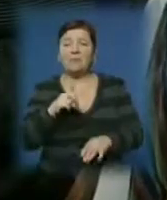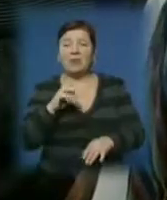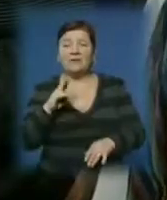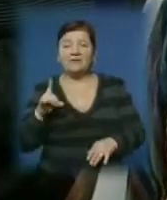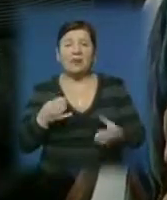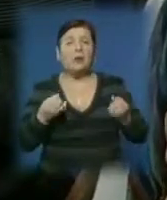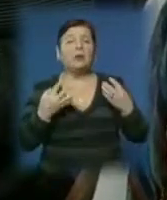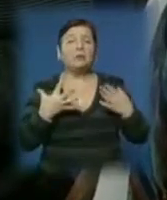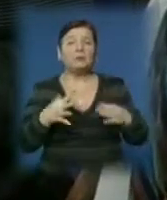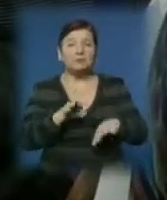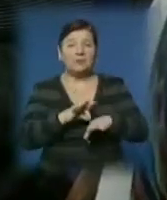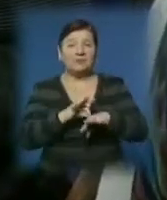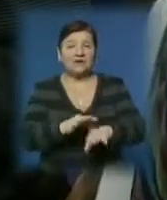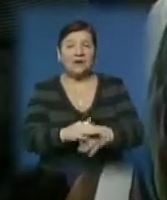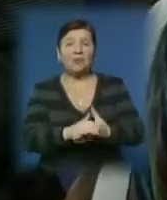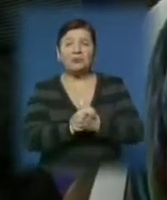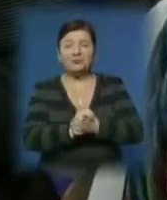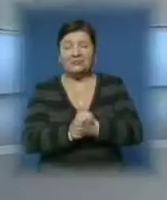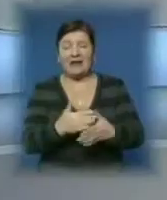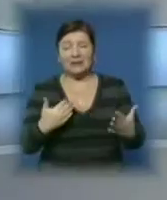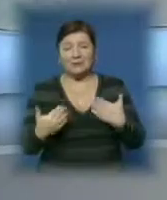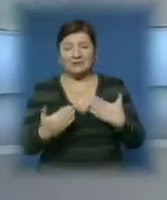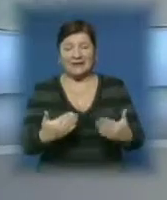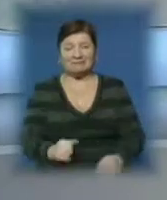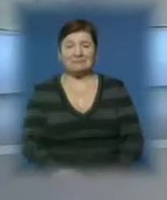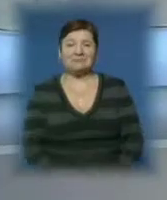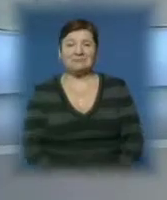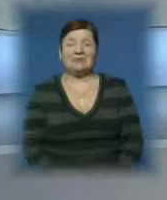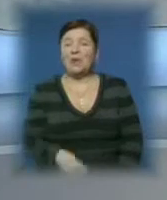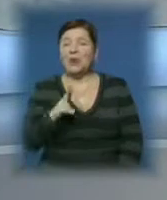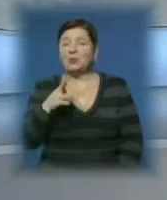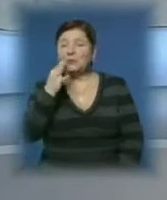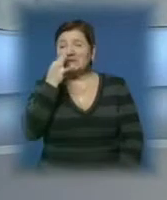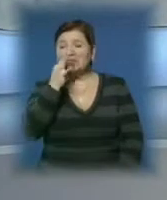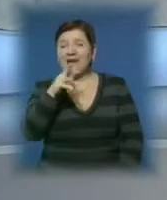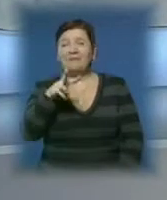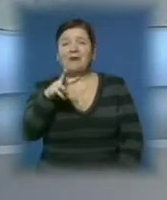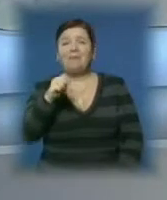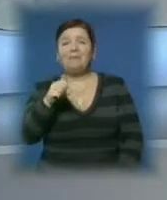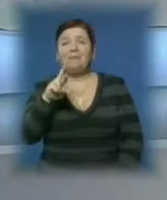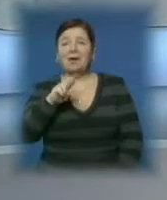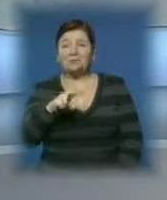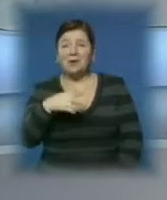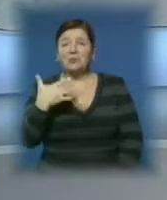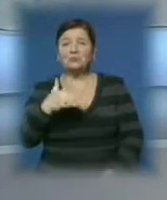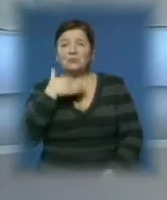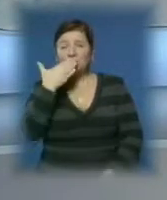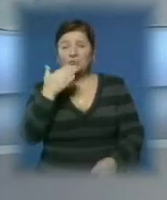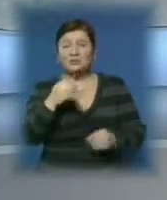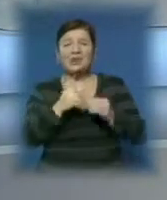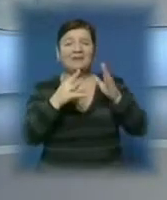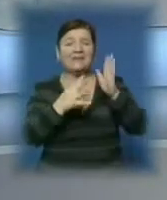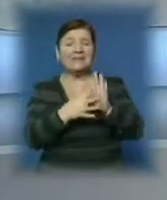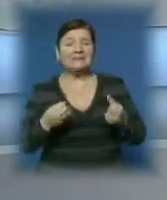Та просто провели час у дружній атмосфері. Хто сказав м'яу? В Ужгороді вже в 19-те відбулося